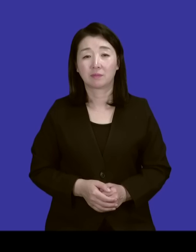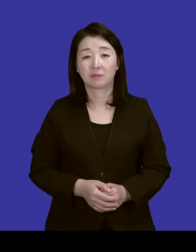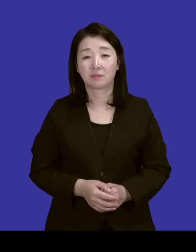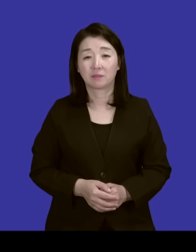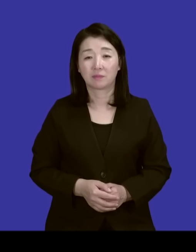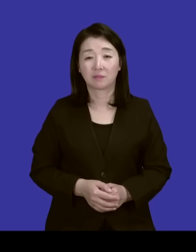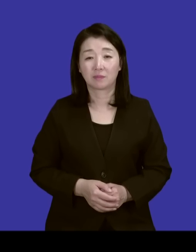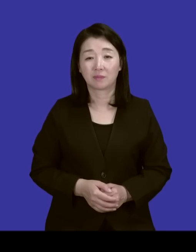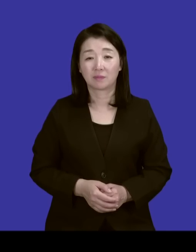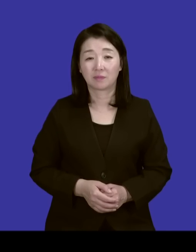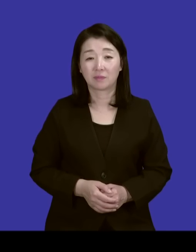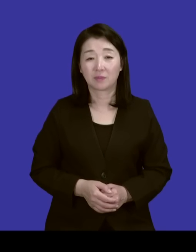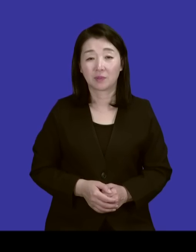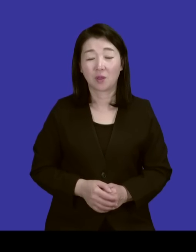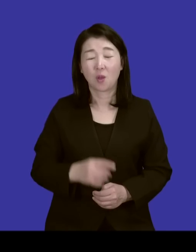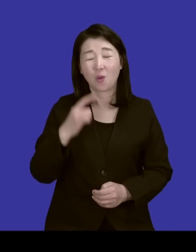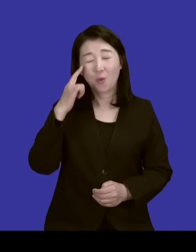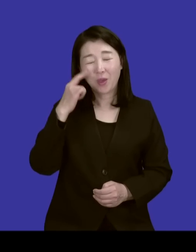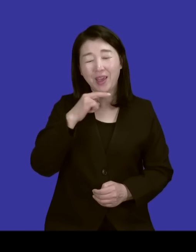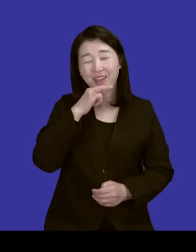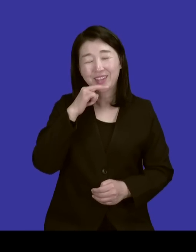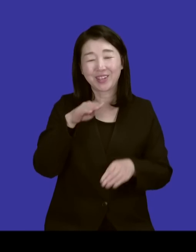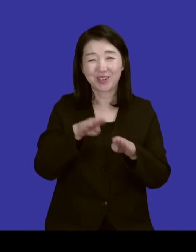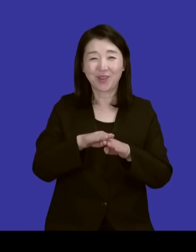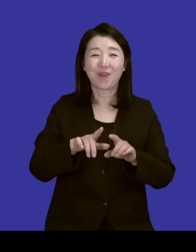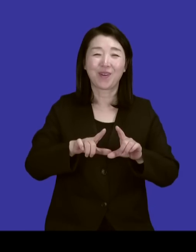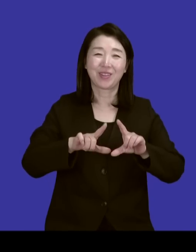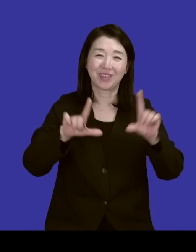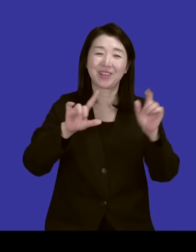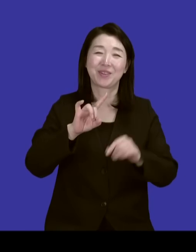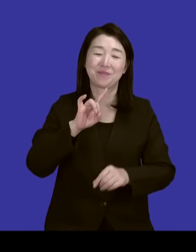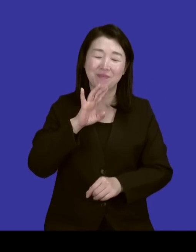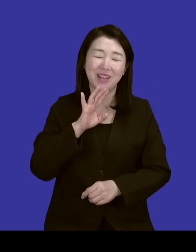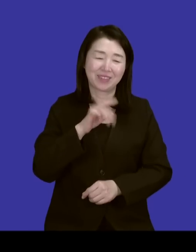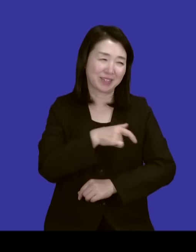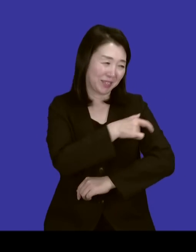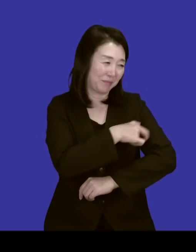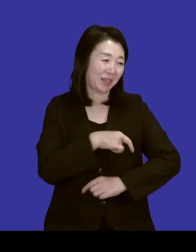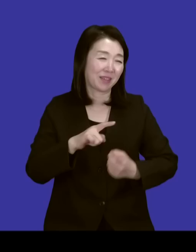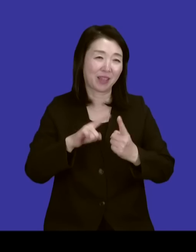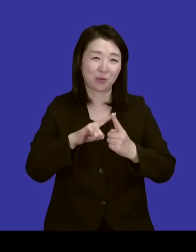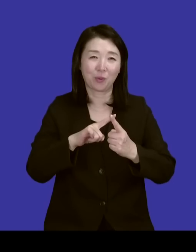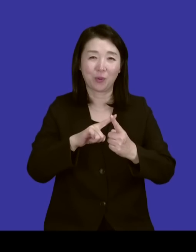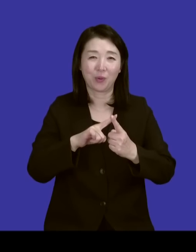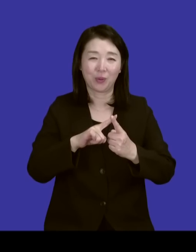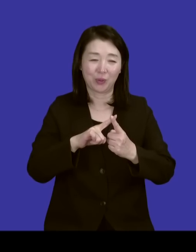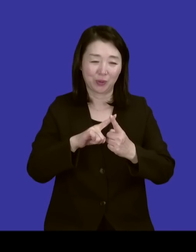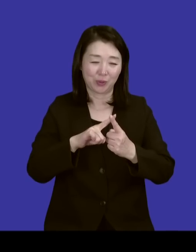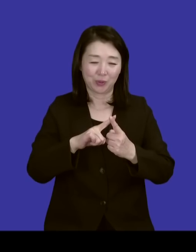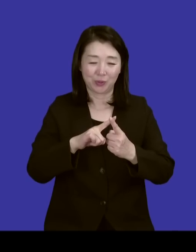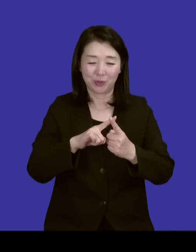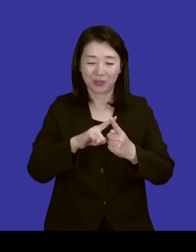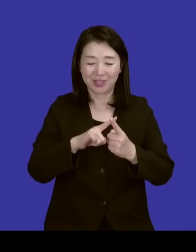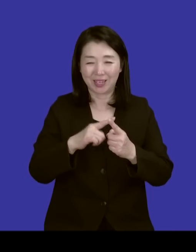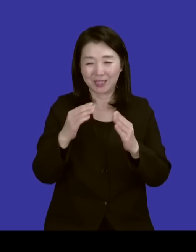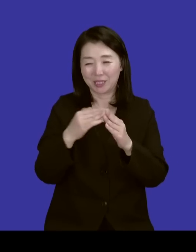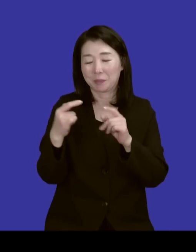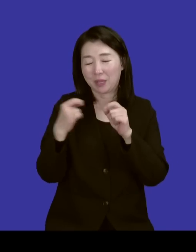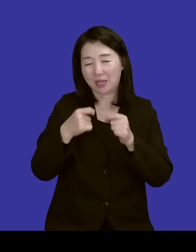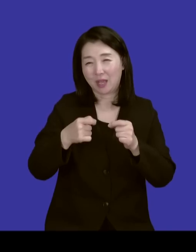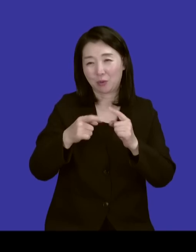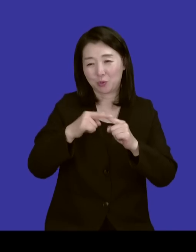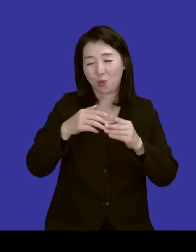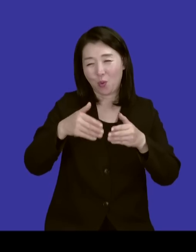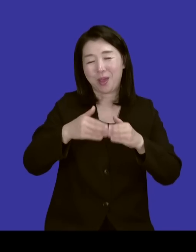썬데이 집사로 동네교회 개척교회 그냥 다녔었는데 개척교회 동네교회 다니는 것도 그냥 가기